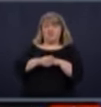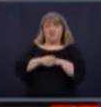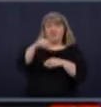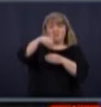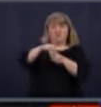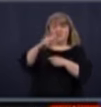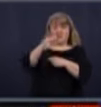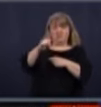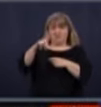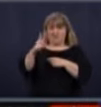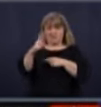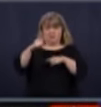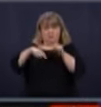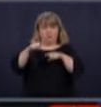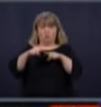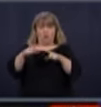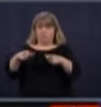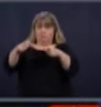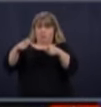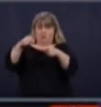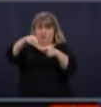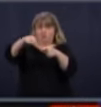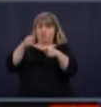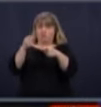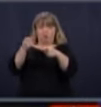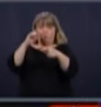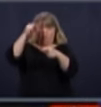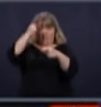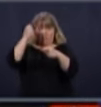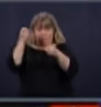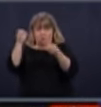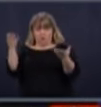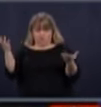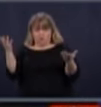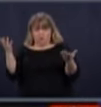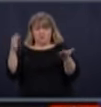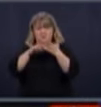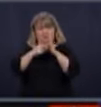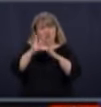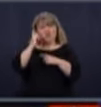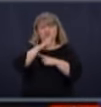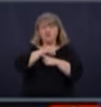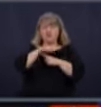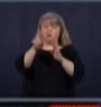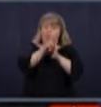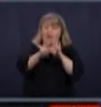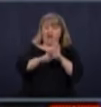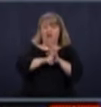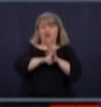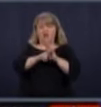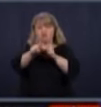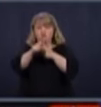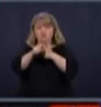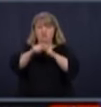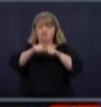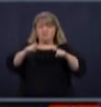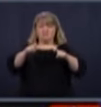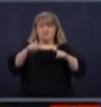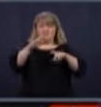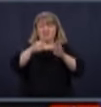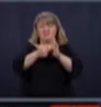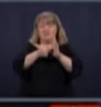Donc, c'est peut-être plus difficile d'implanter des directives, entre autres sur le port de